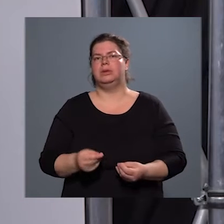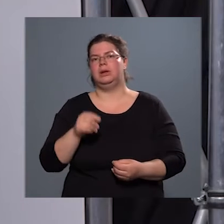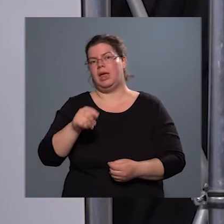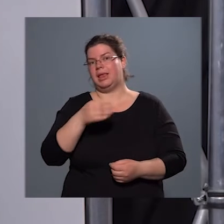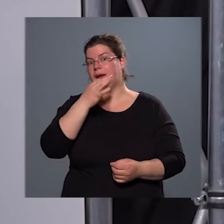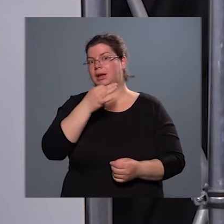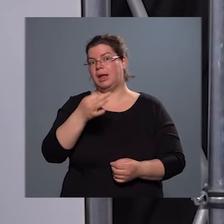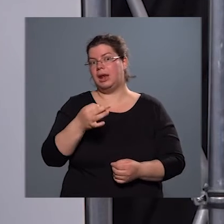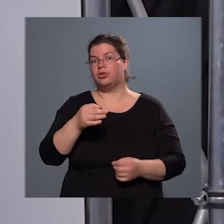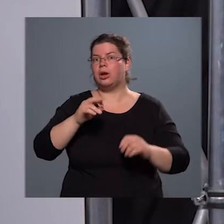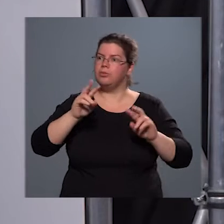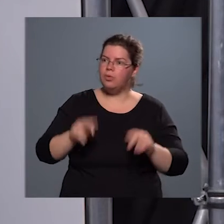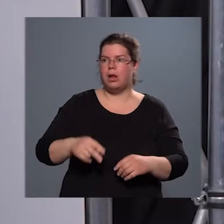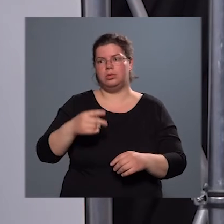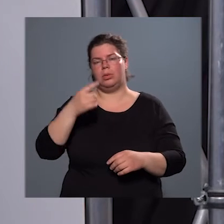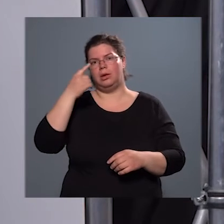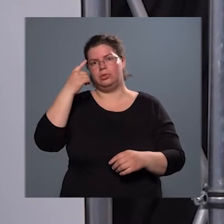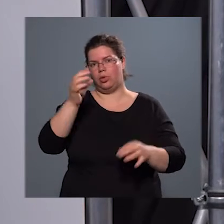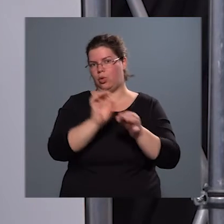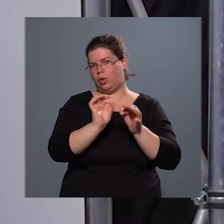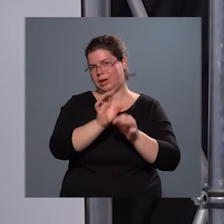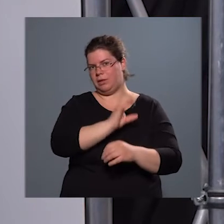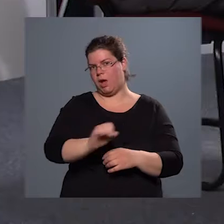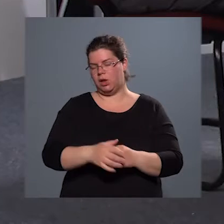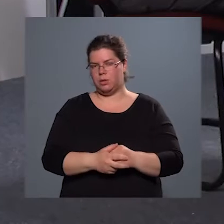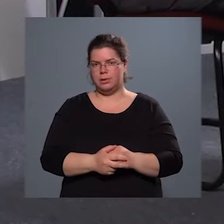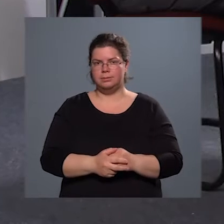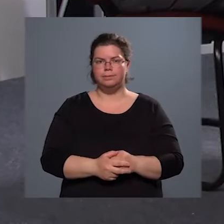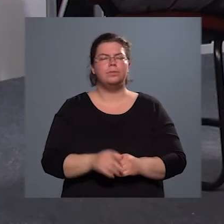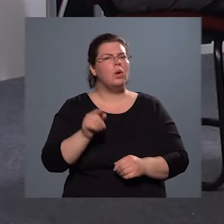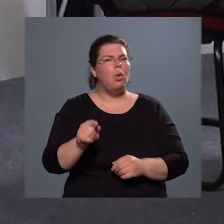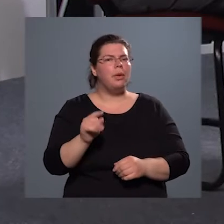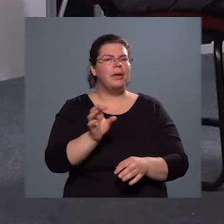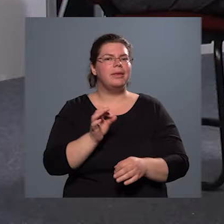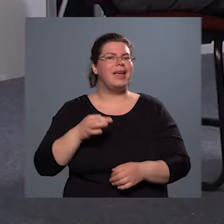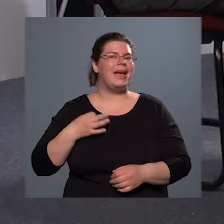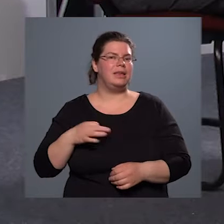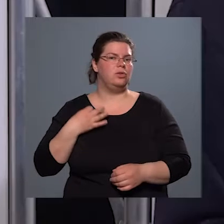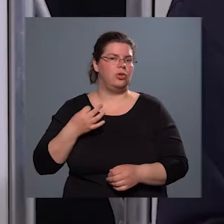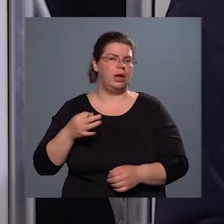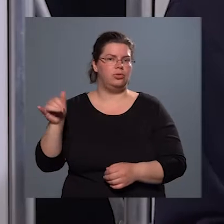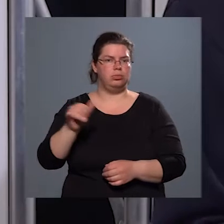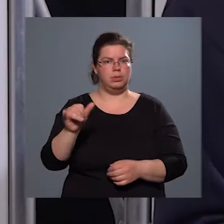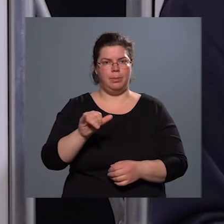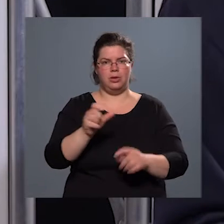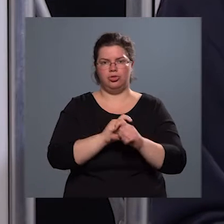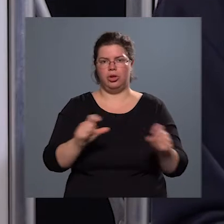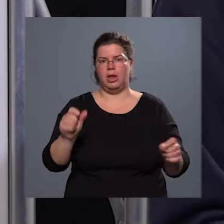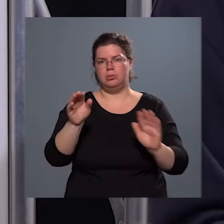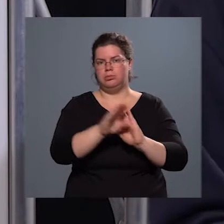kérdésekre már tényleg konkrétan tudunk válaszolni. Ön ugye az egészséges Budapestért